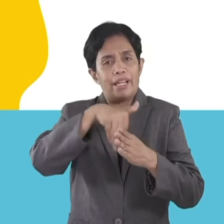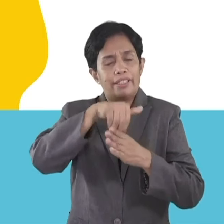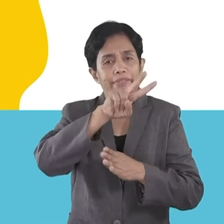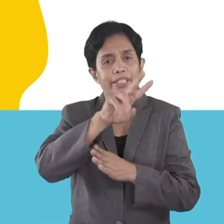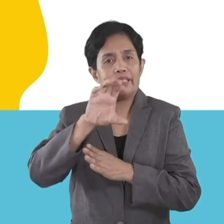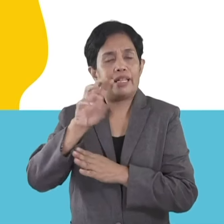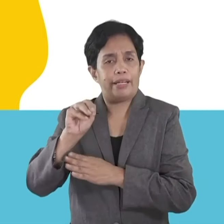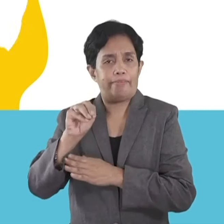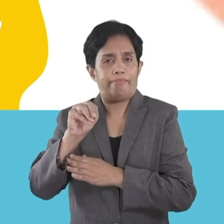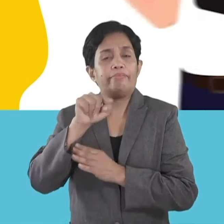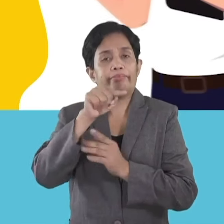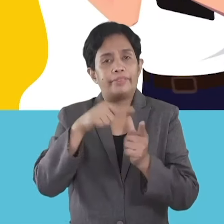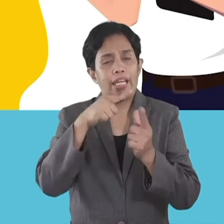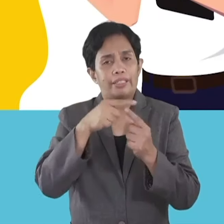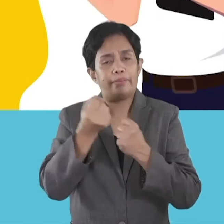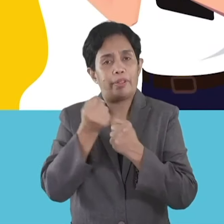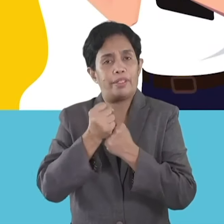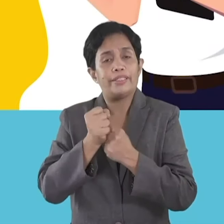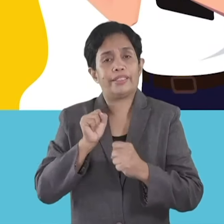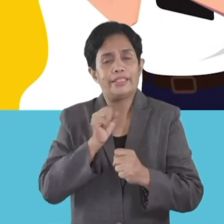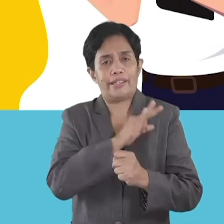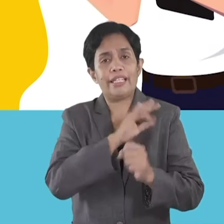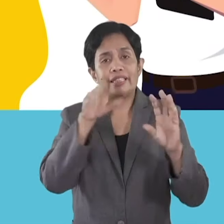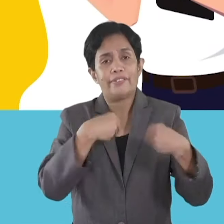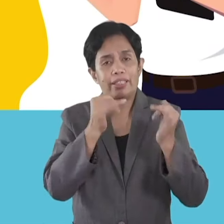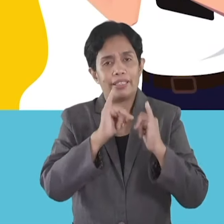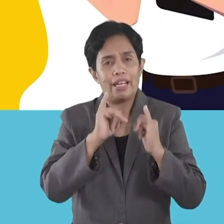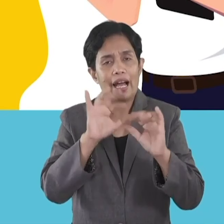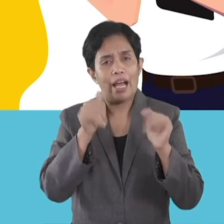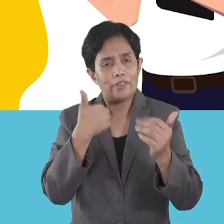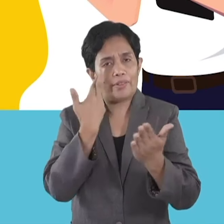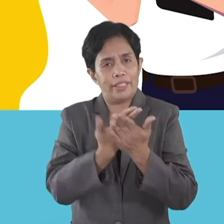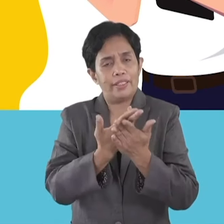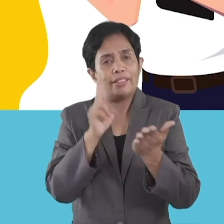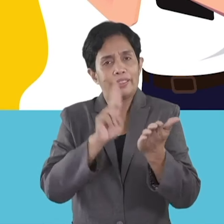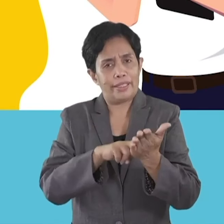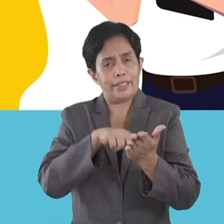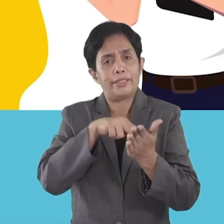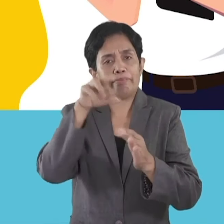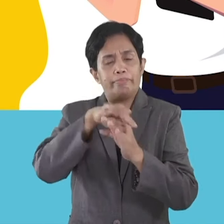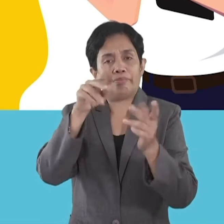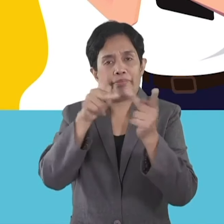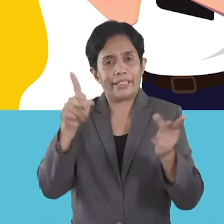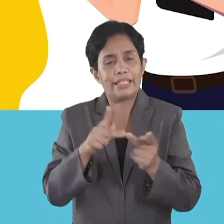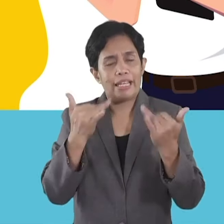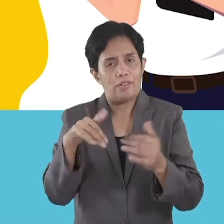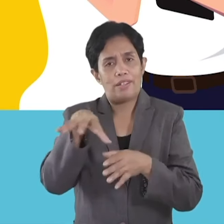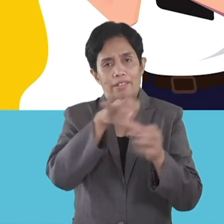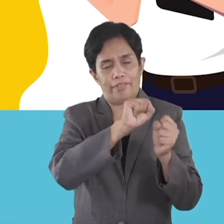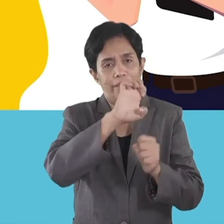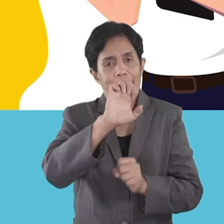sa VCM, mo hatag ang support staff o pahimang no kung saan pag-abot sa imong geassign na polling place.